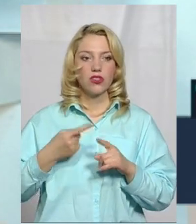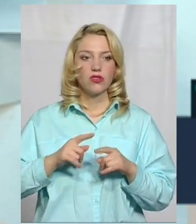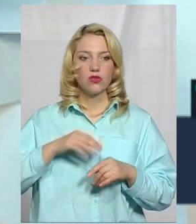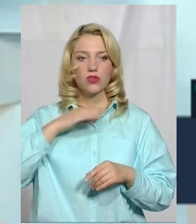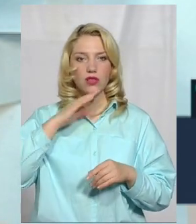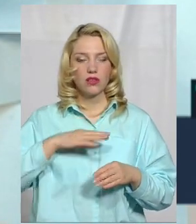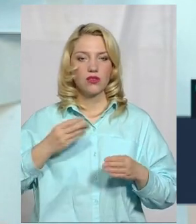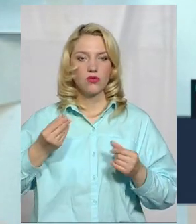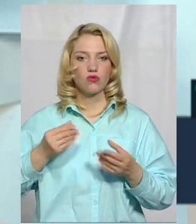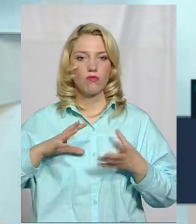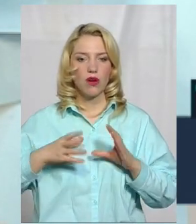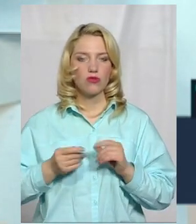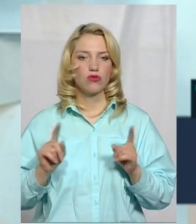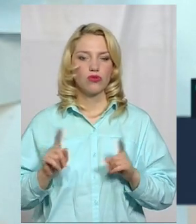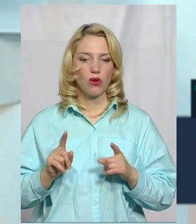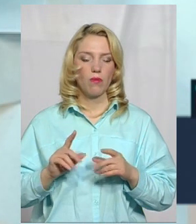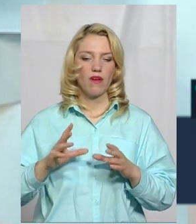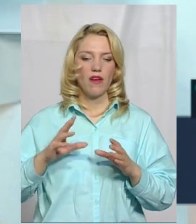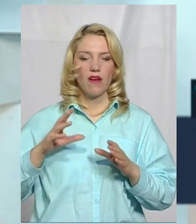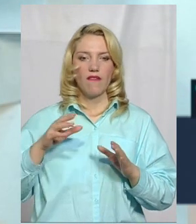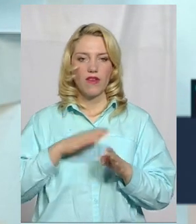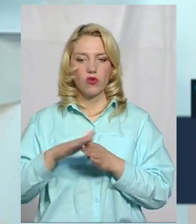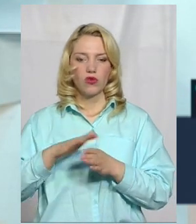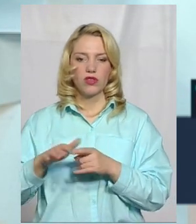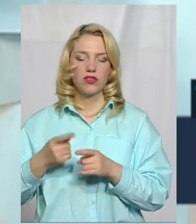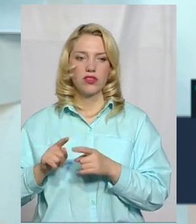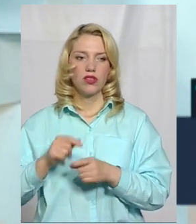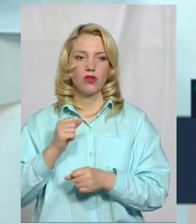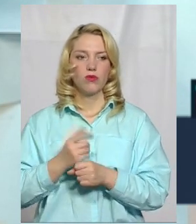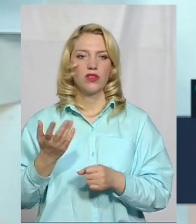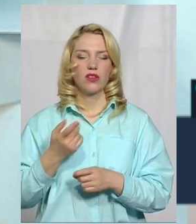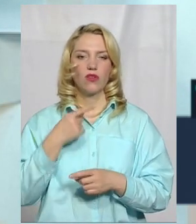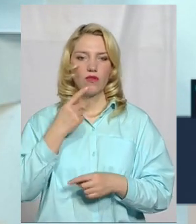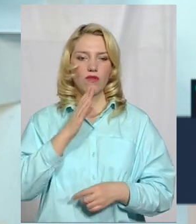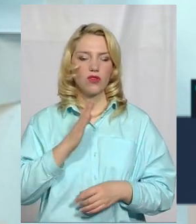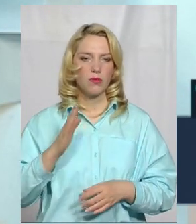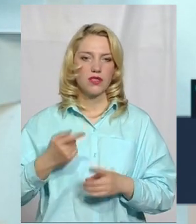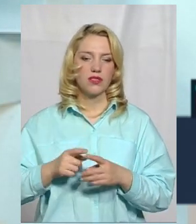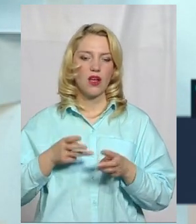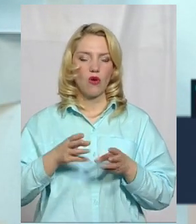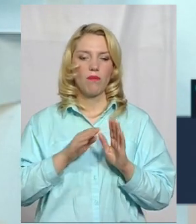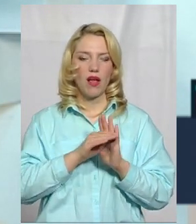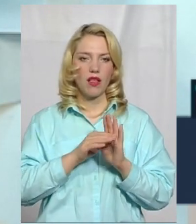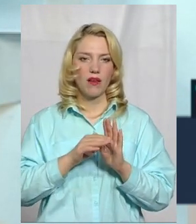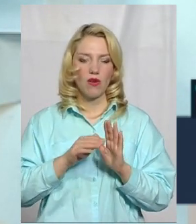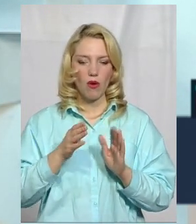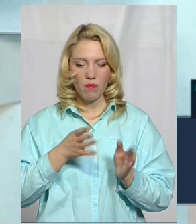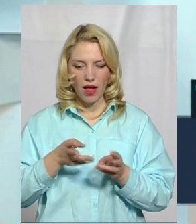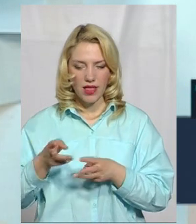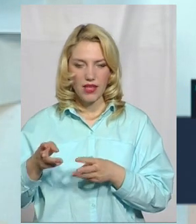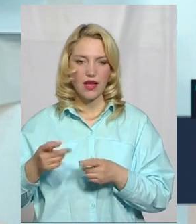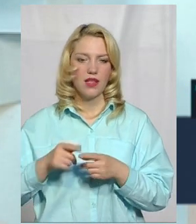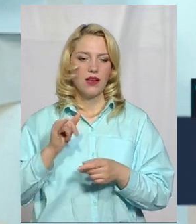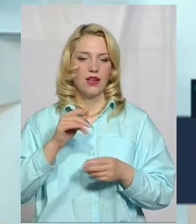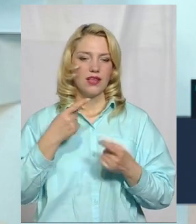того, щоб вкластися в ті роботи, про які тільки що говорив Володимир Володимирович. Це опалення та інші уздоблювальні роботи,